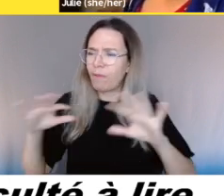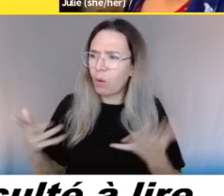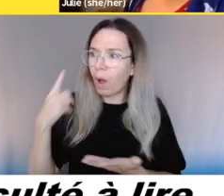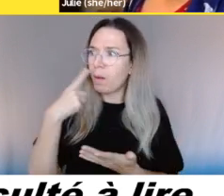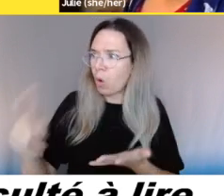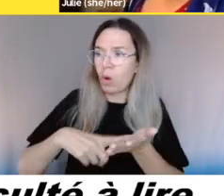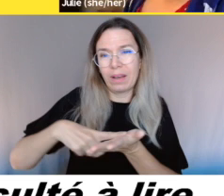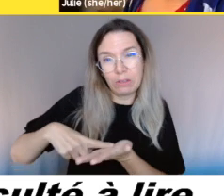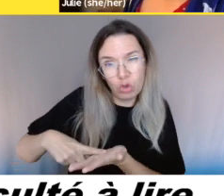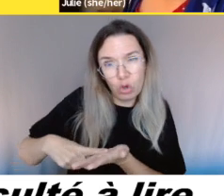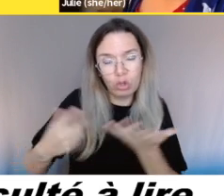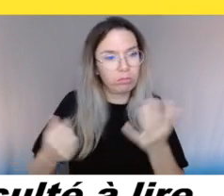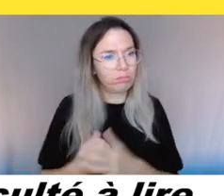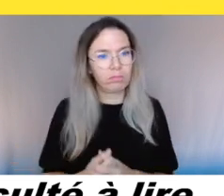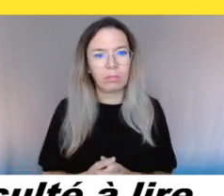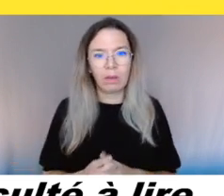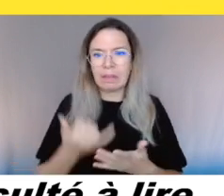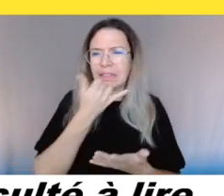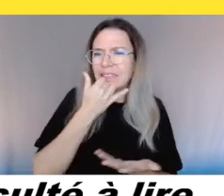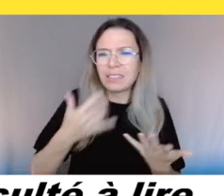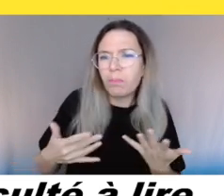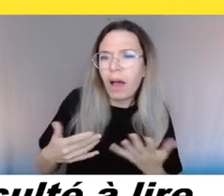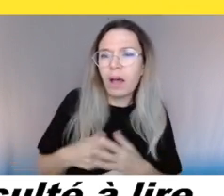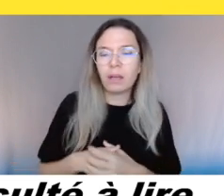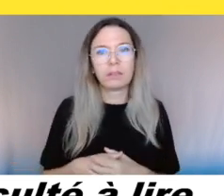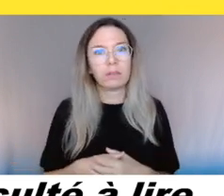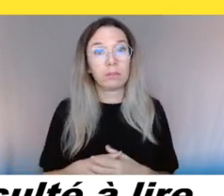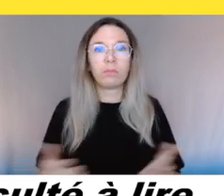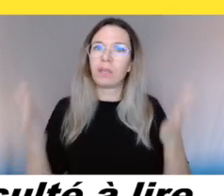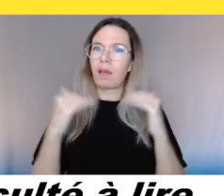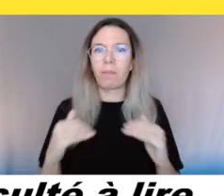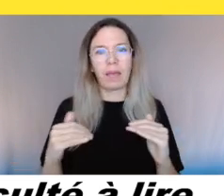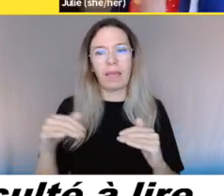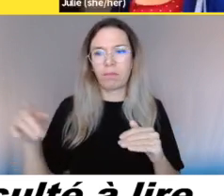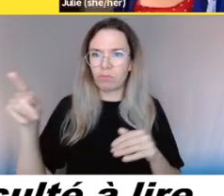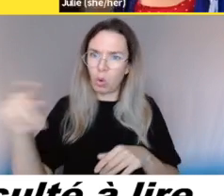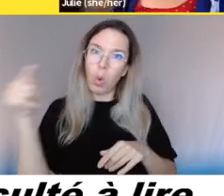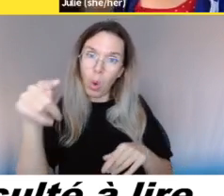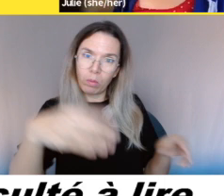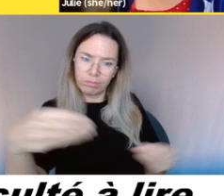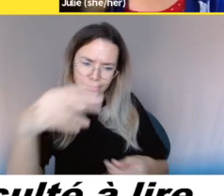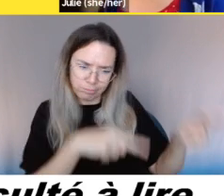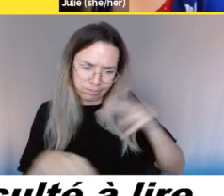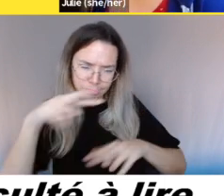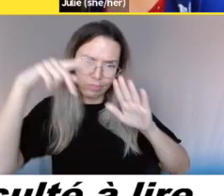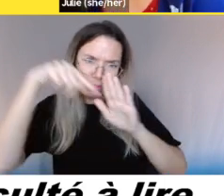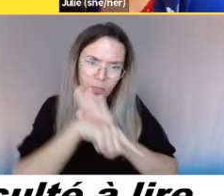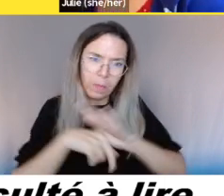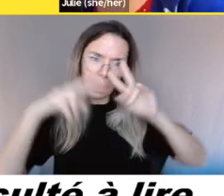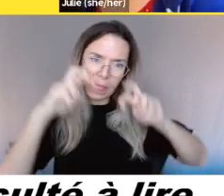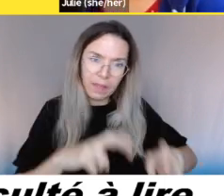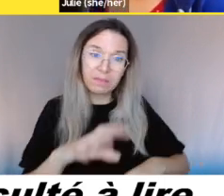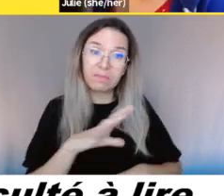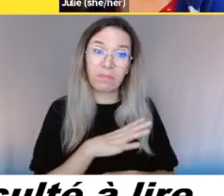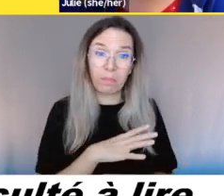»'est comme ça... » Qu'est-ce qu'il en a passé ? » puis comme ça, ils prennent ça, ils vont... » On peut déposer la plainte, mais de toute façon, il n